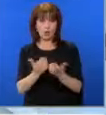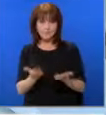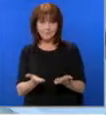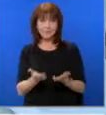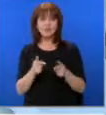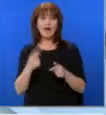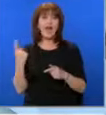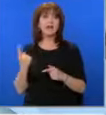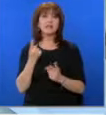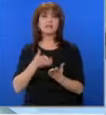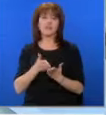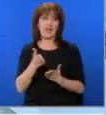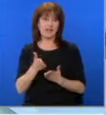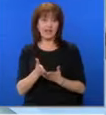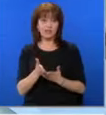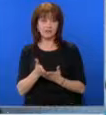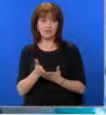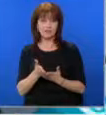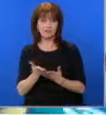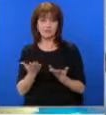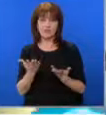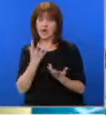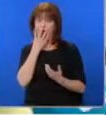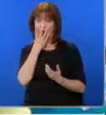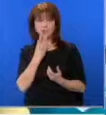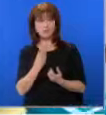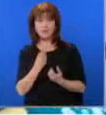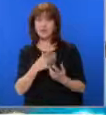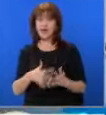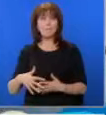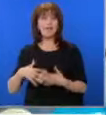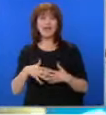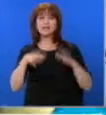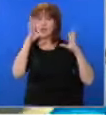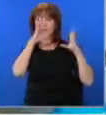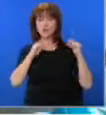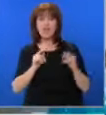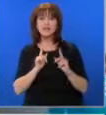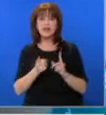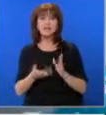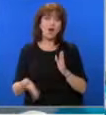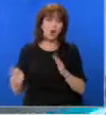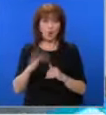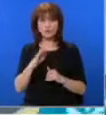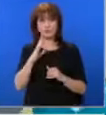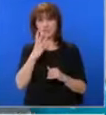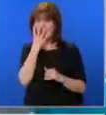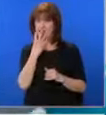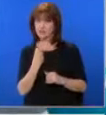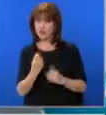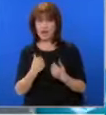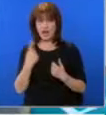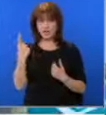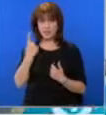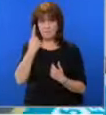защото това е единствения начин. Ами тази разочарован ще бъде американския посланник и той трябва още повече да бъде разочарован. Нето аз съм